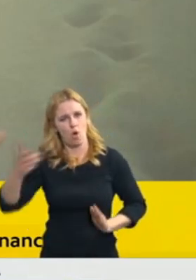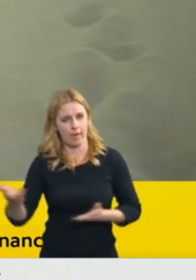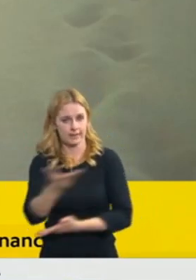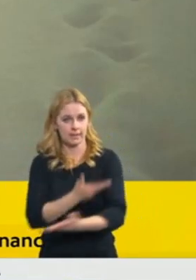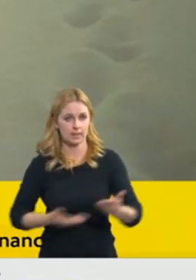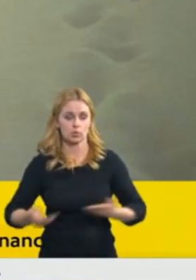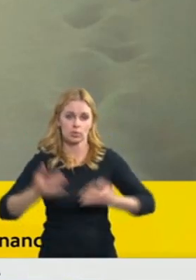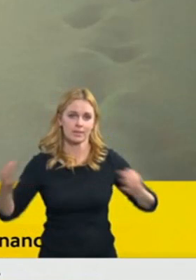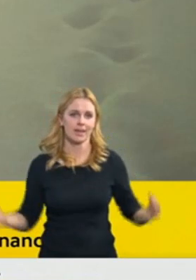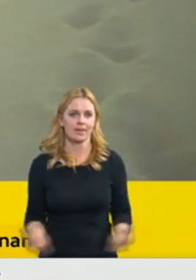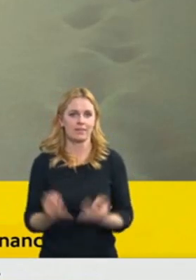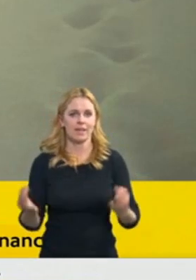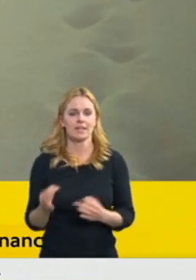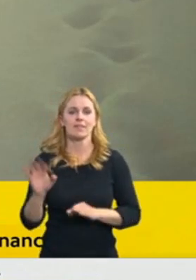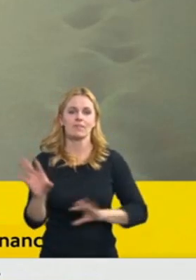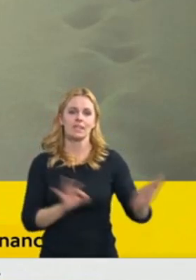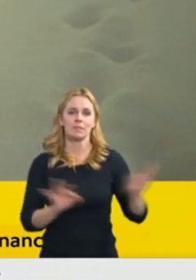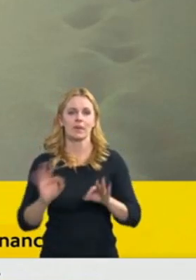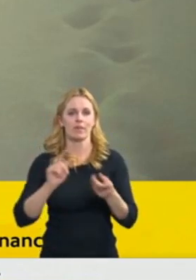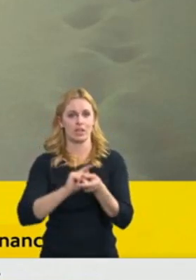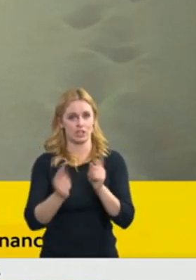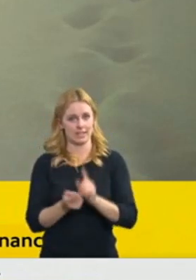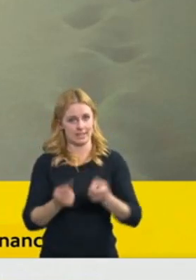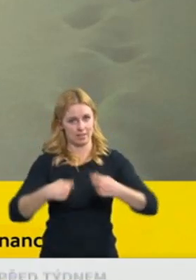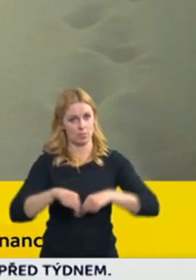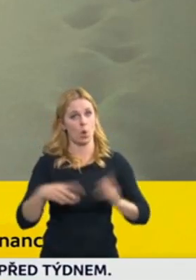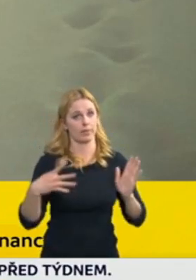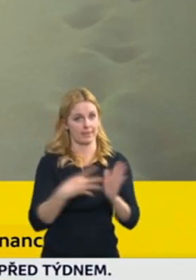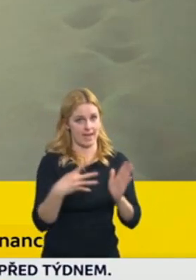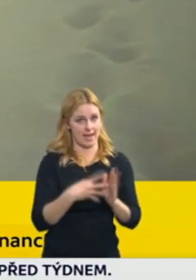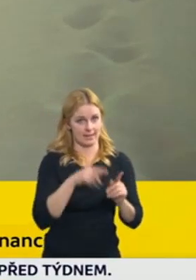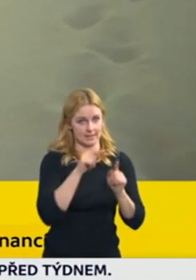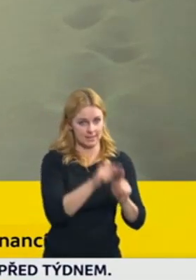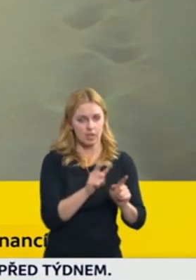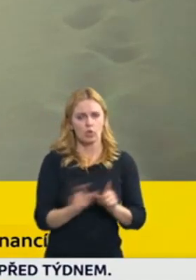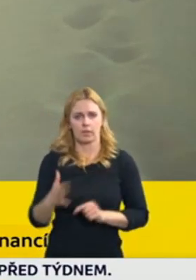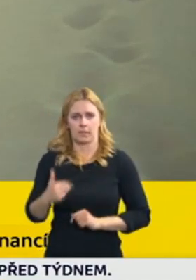těch testů, které provádělo ministerstvo vnitra.